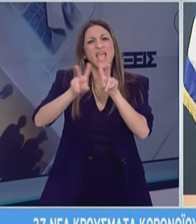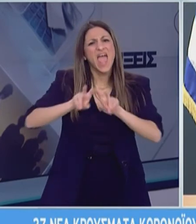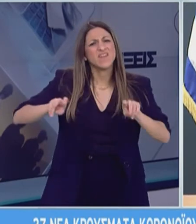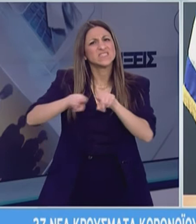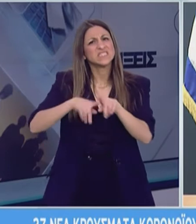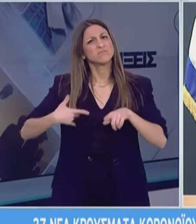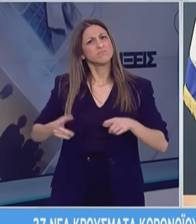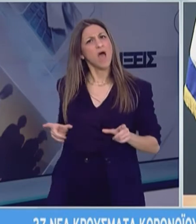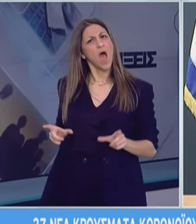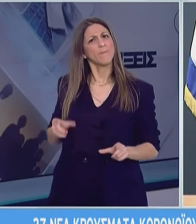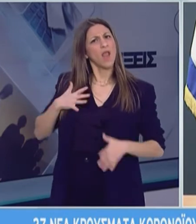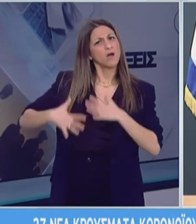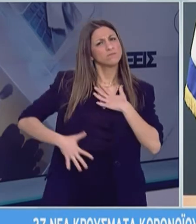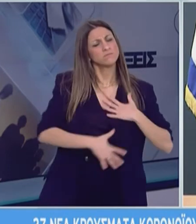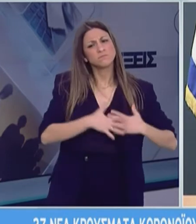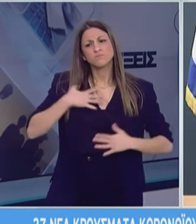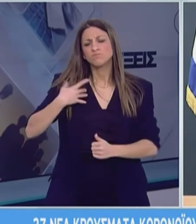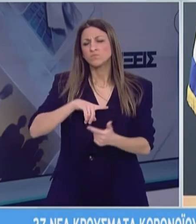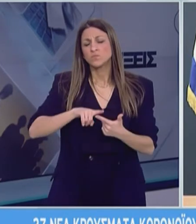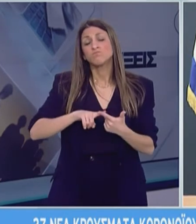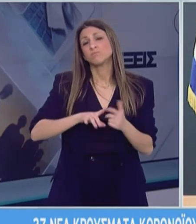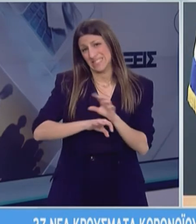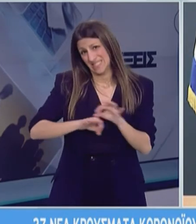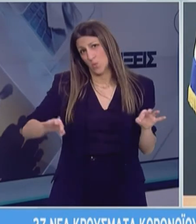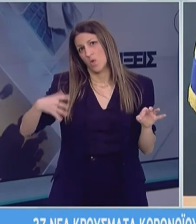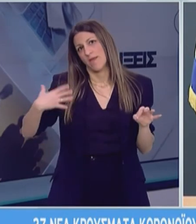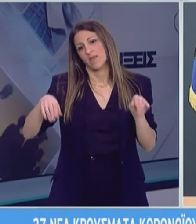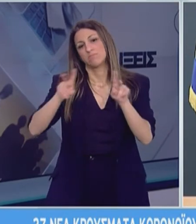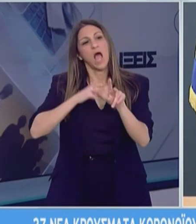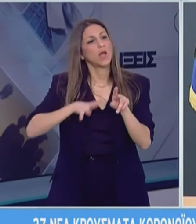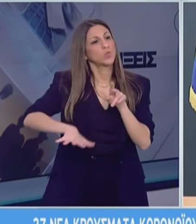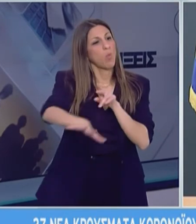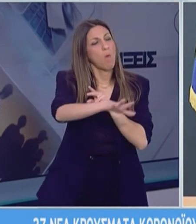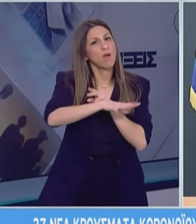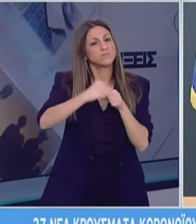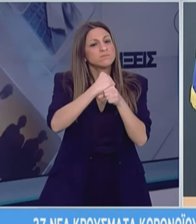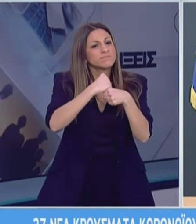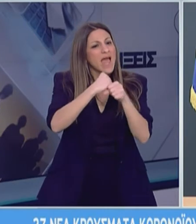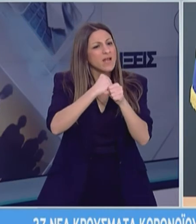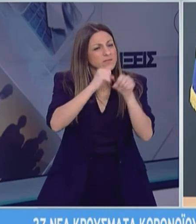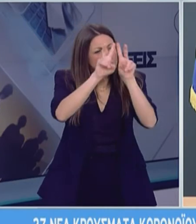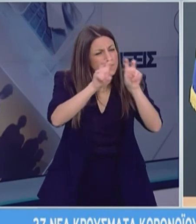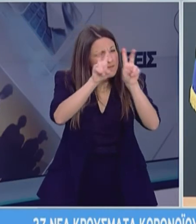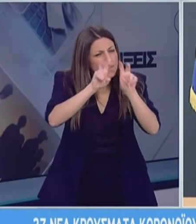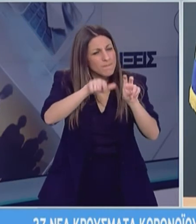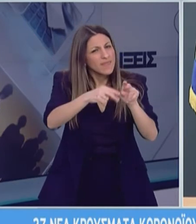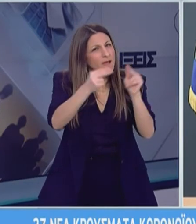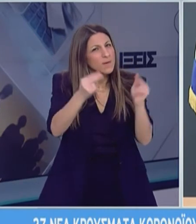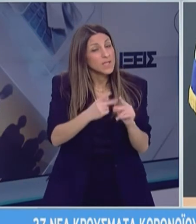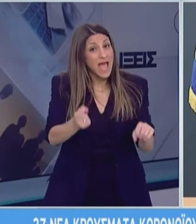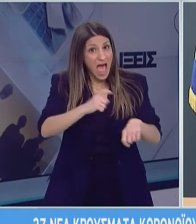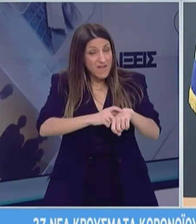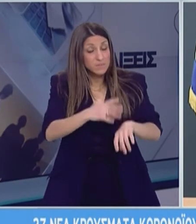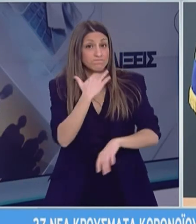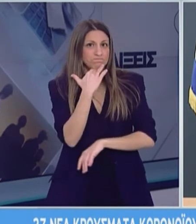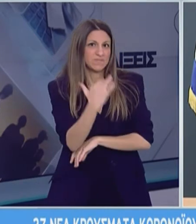αντισωμάτων, μελέτες που θα παίξει ρόλο και έλεγχος στον πληθυσμό εργαστηριακός πιο μαζικός, αλλά αυτή τη στιγμή δεν είναι ώρα να